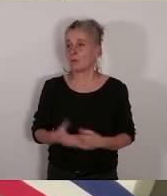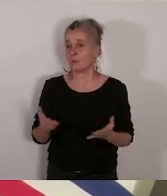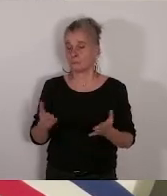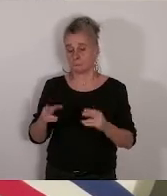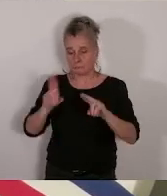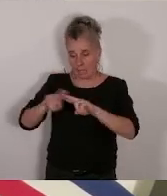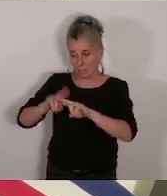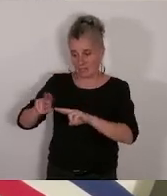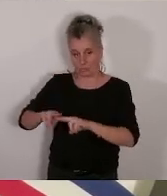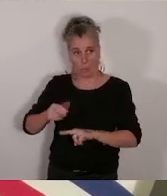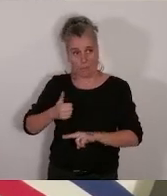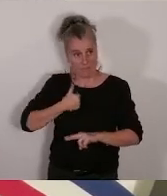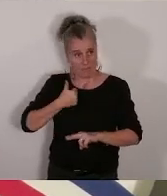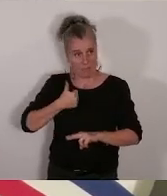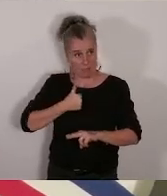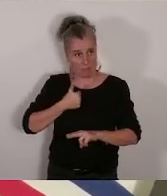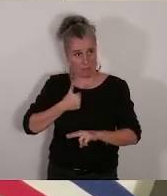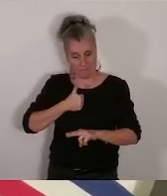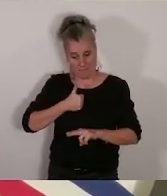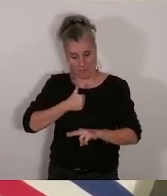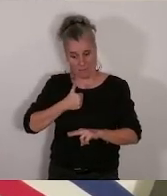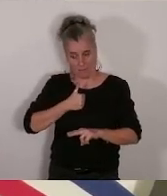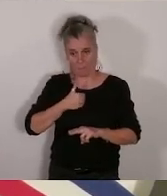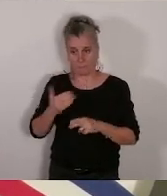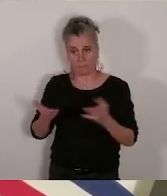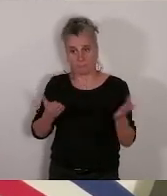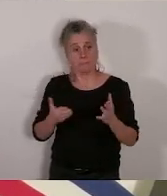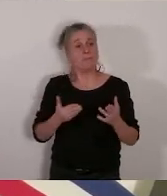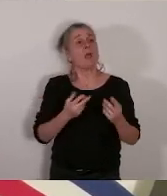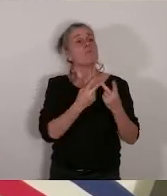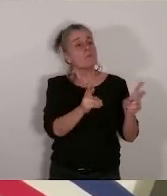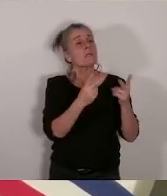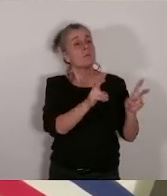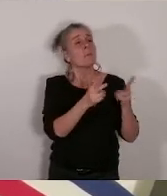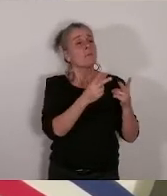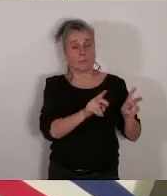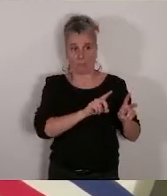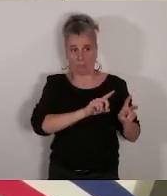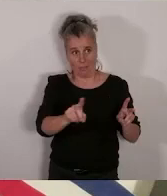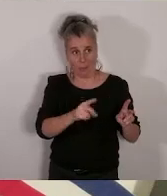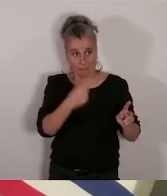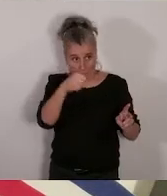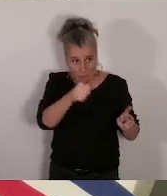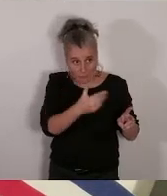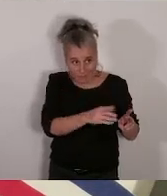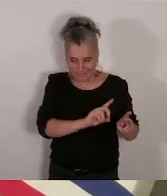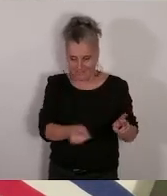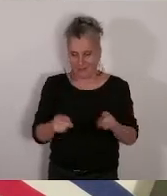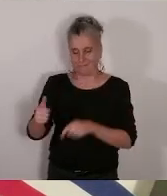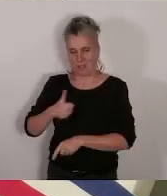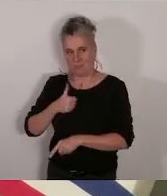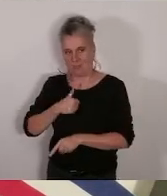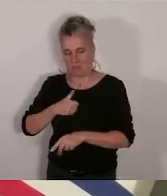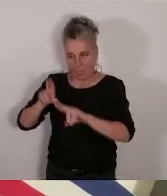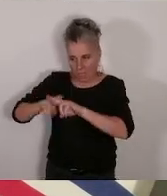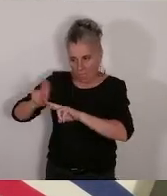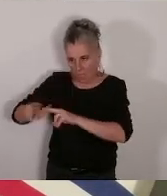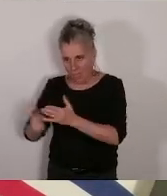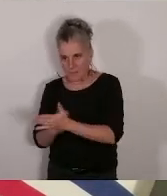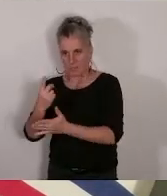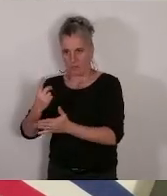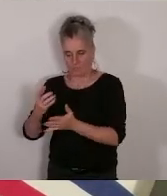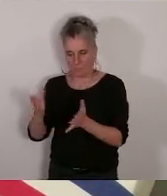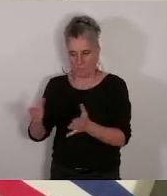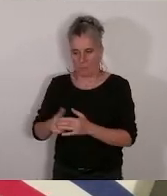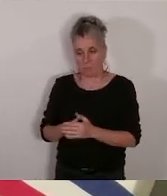privée justement parce qu'il n'y a pas que des réhabilitations publiques et qui montre qu'une réhabilitation privée c'est aussi très